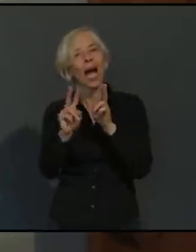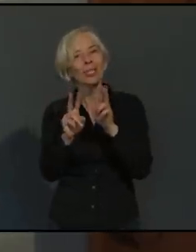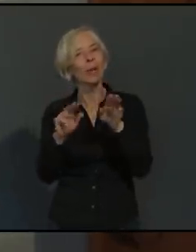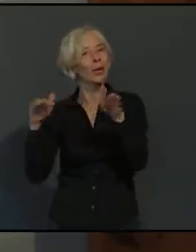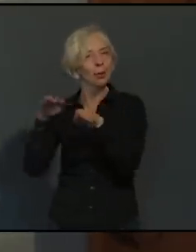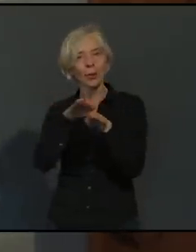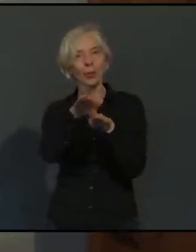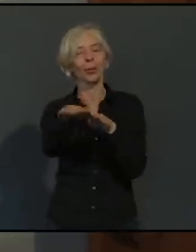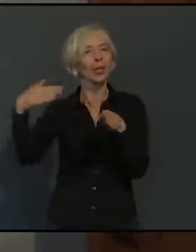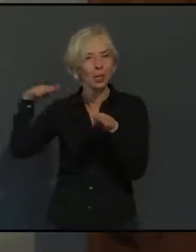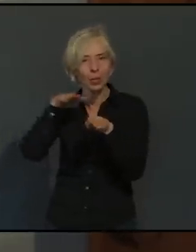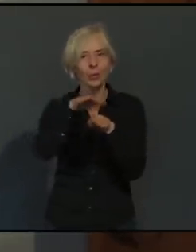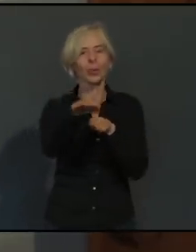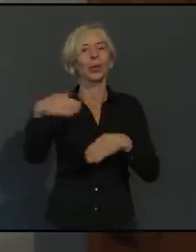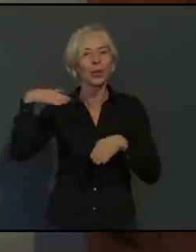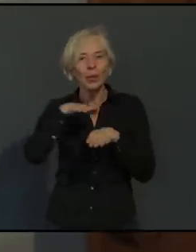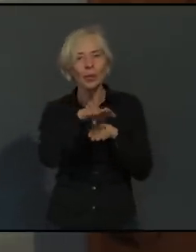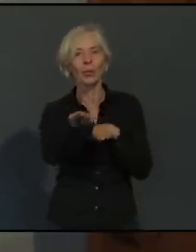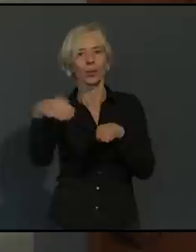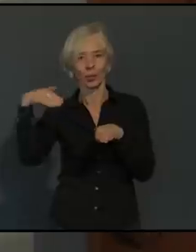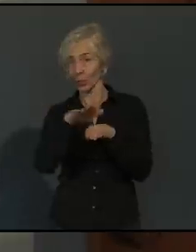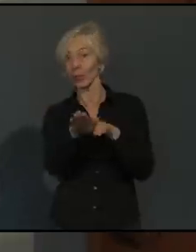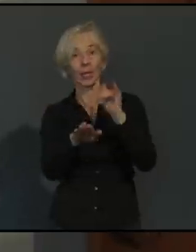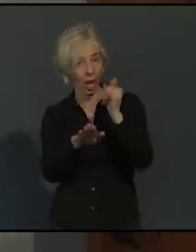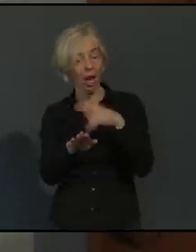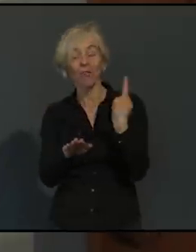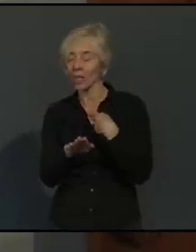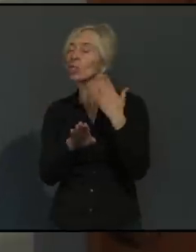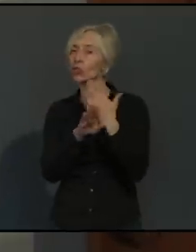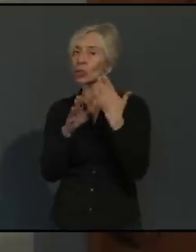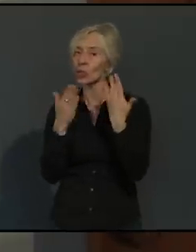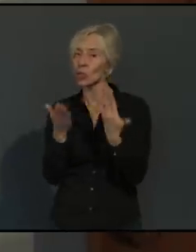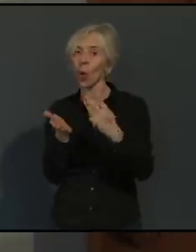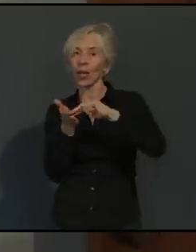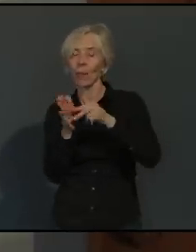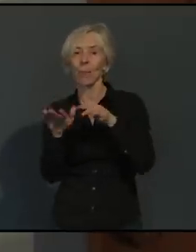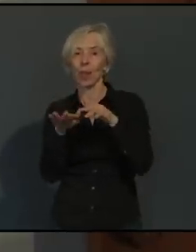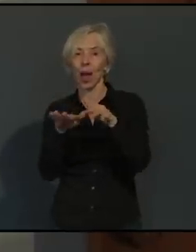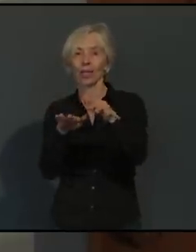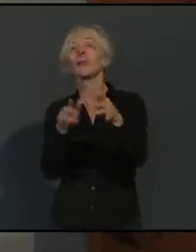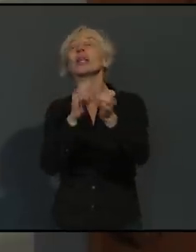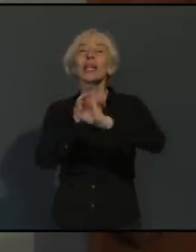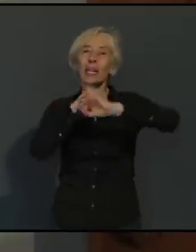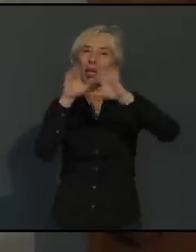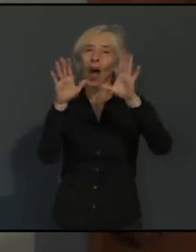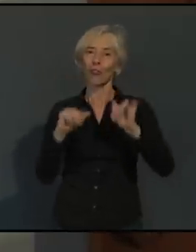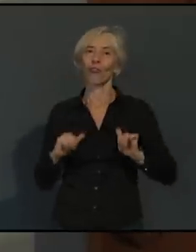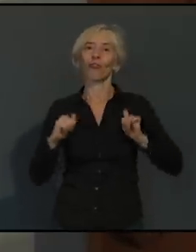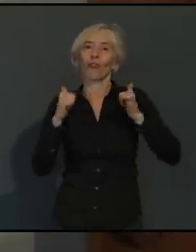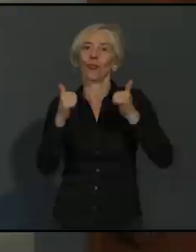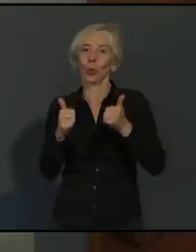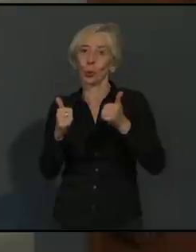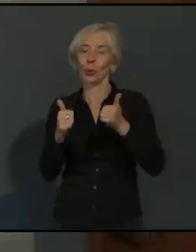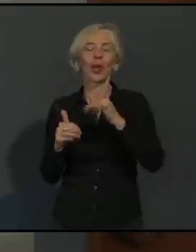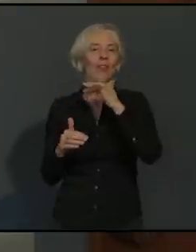Wir schaffen es auch mit unserem Fahrplan, der in der Frühspitze natürlich sehr dicht ist, auf die